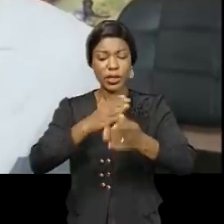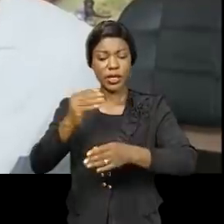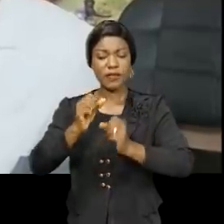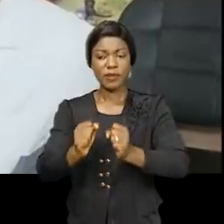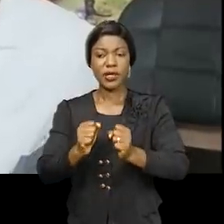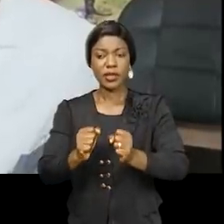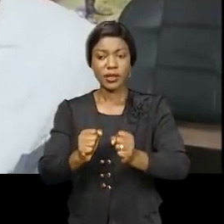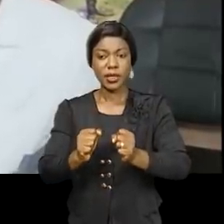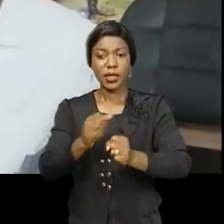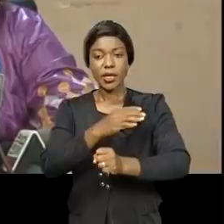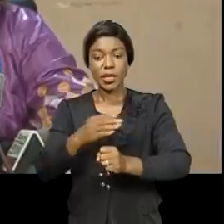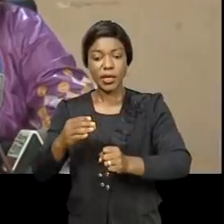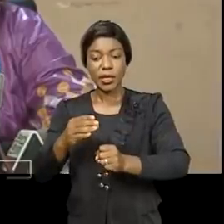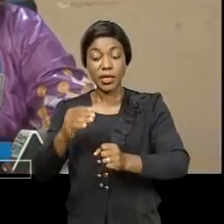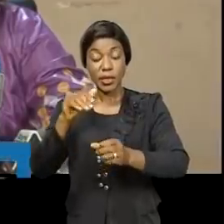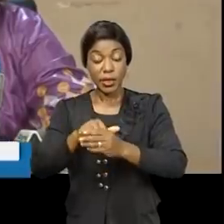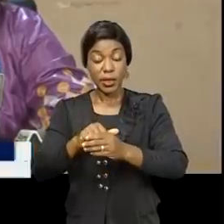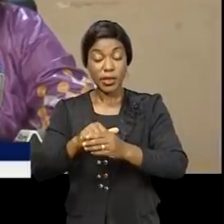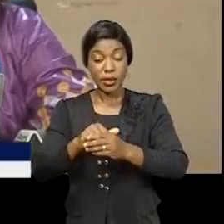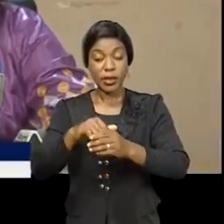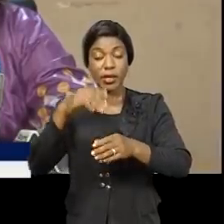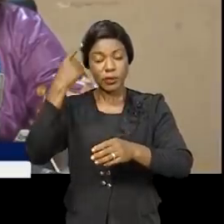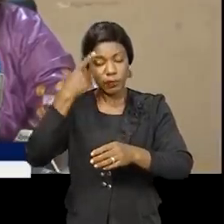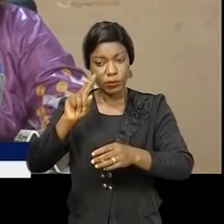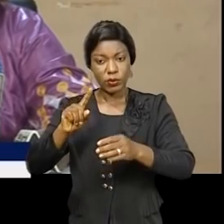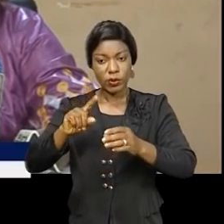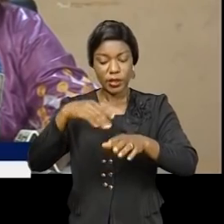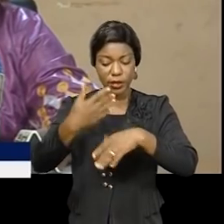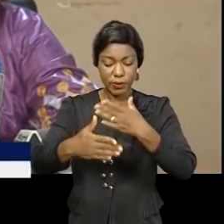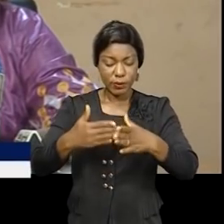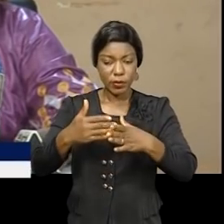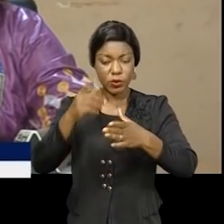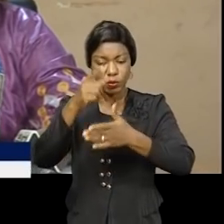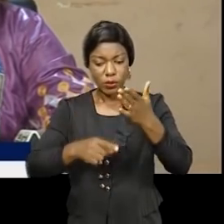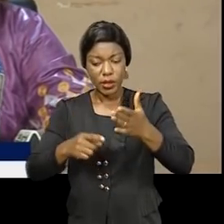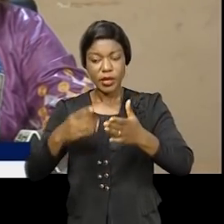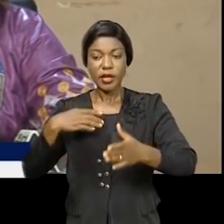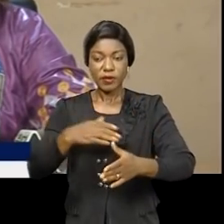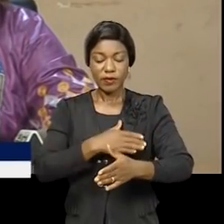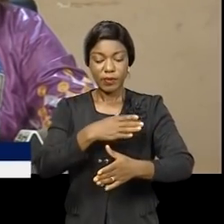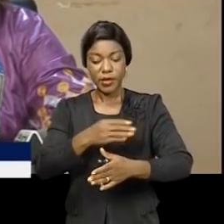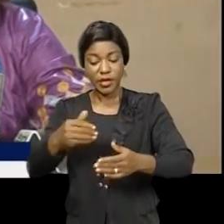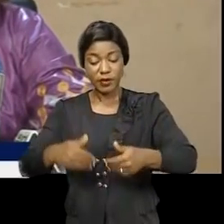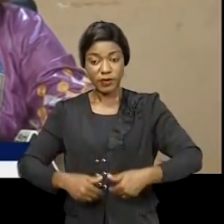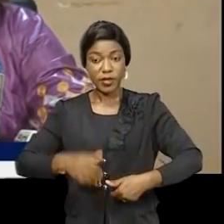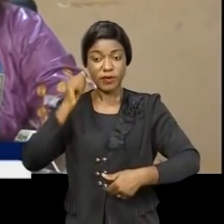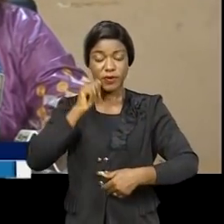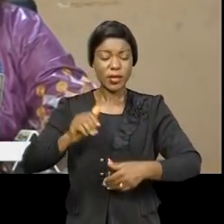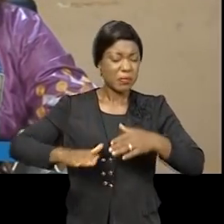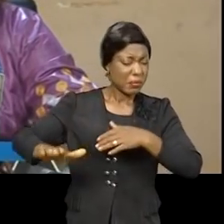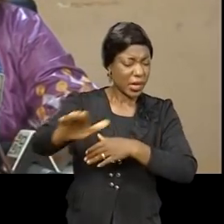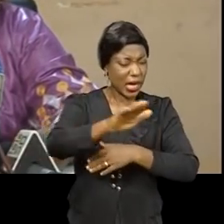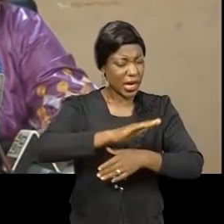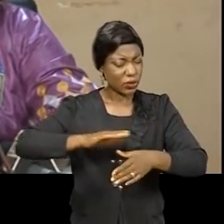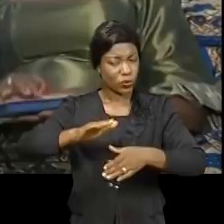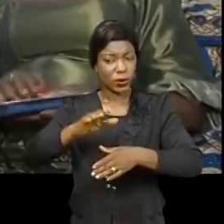et ce, dans un élan d'appropriation pour la cause commune des femmes et des filles pour la paix sous toute l'étendue de